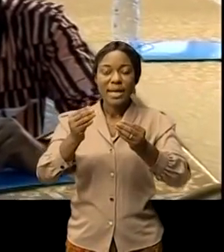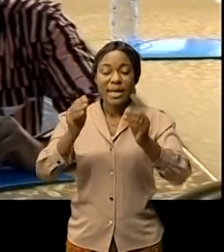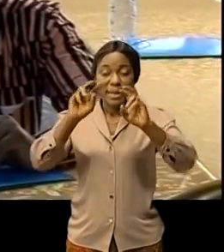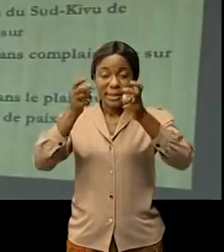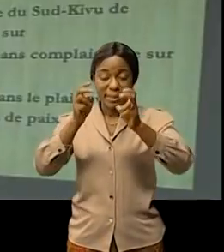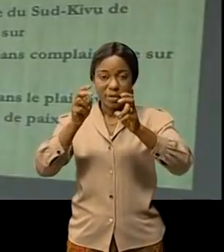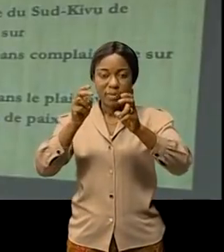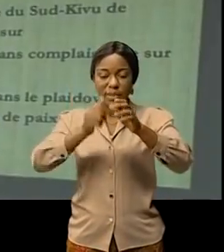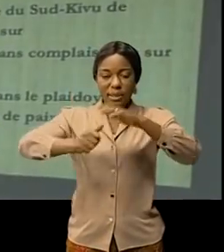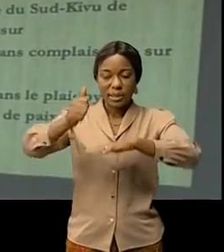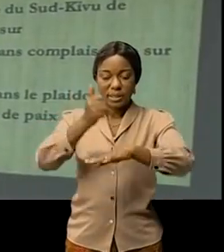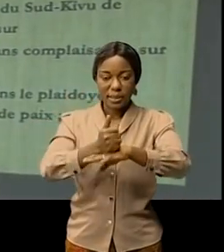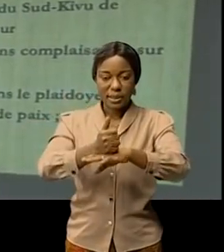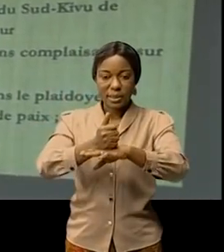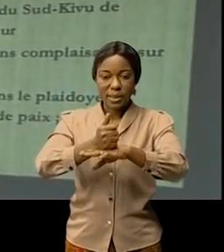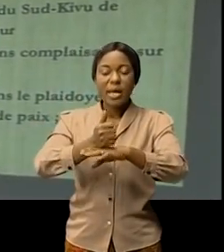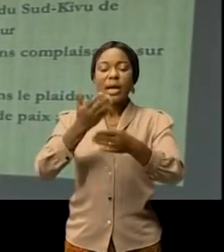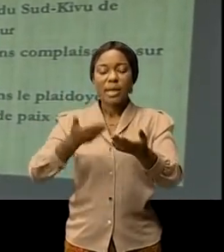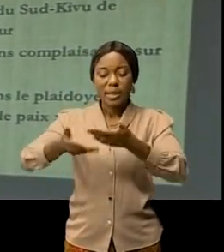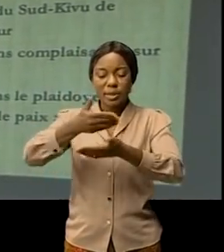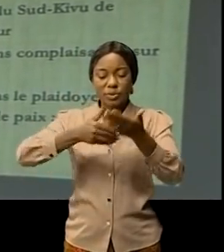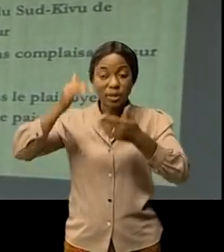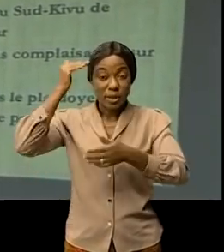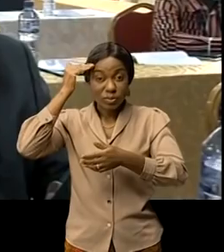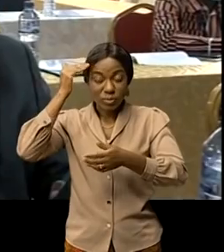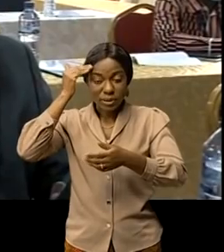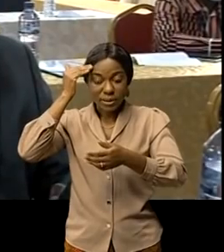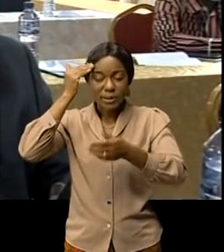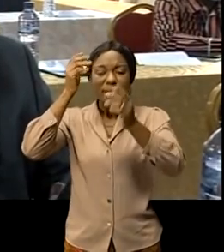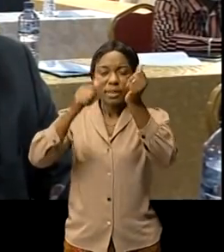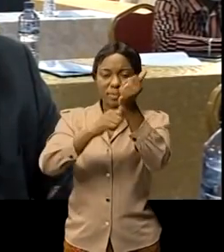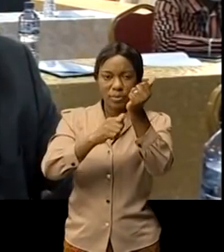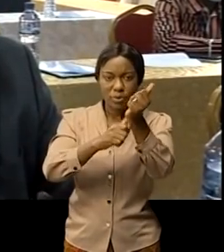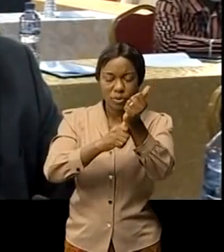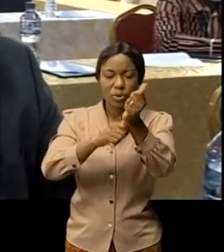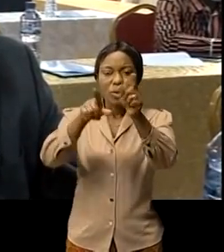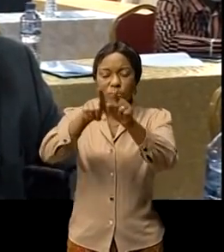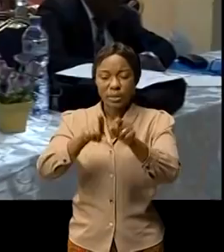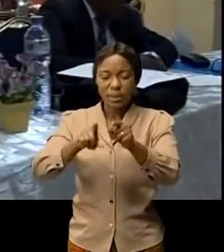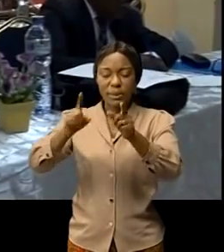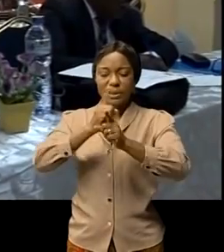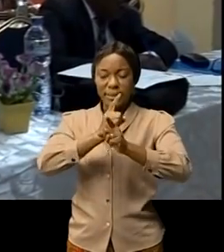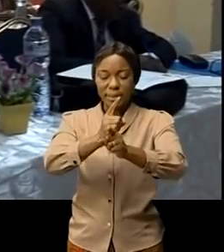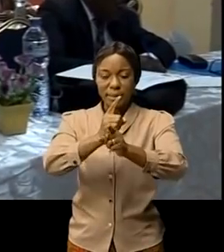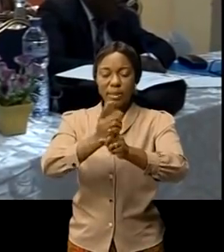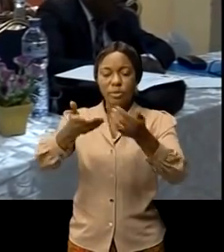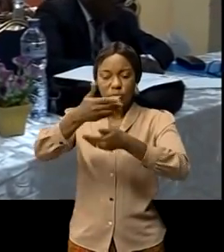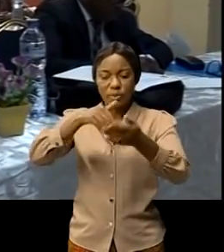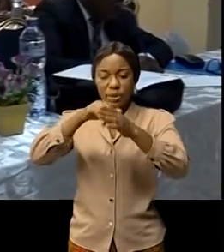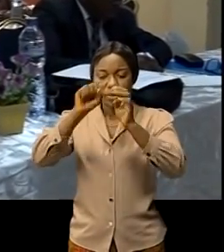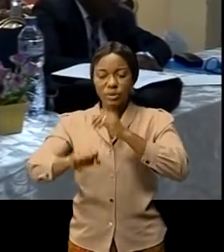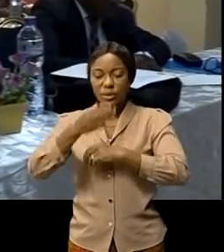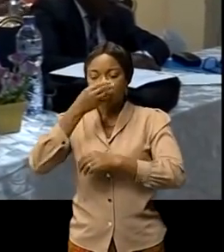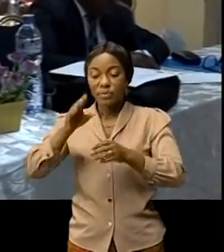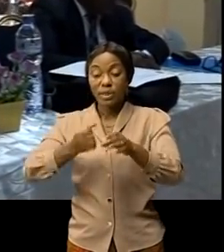de la confiance citoyenne et pour la sécurité publique régalienne dans la province du sud Kivu atelier qui